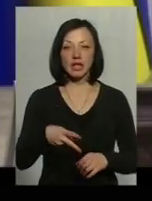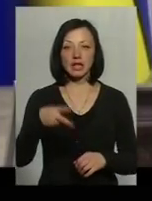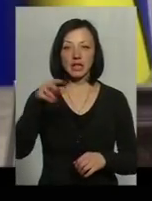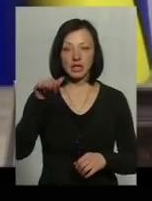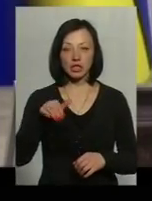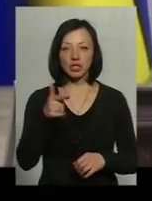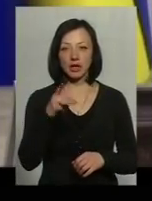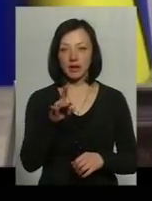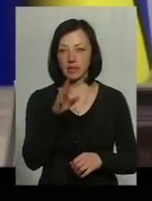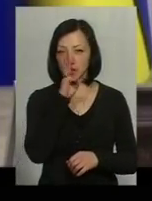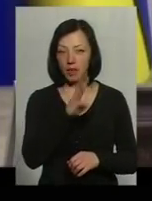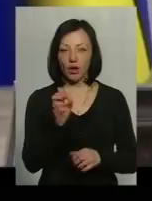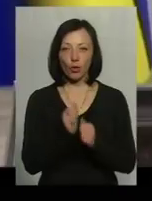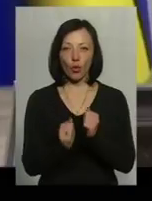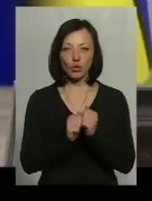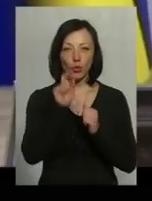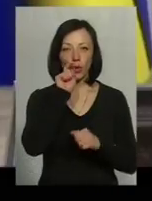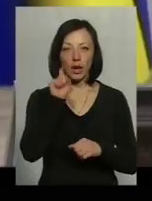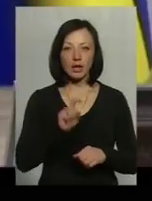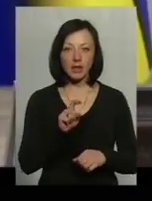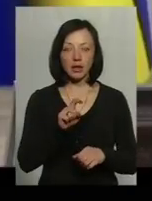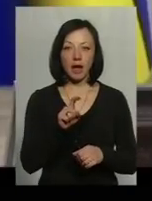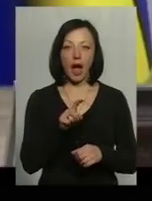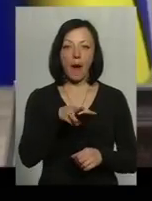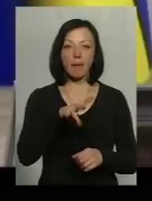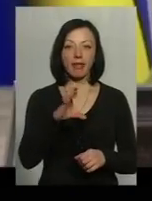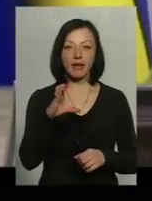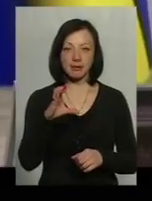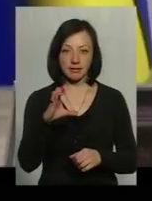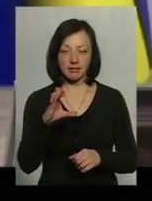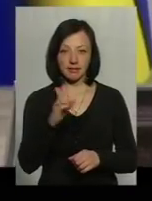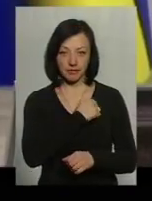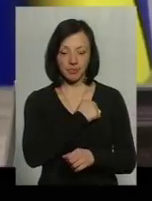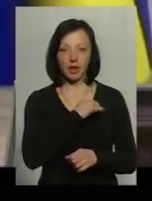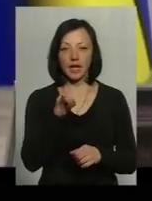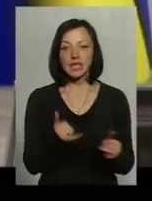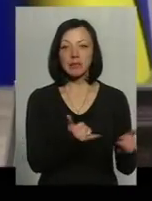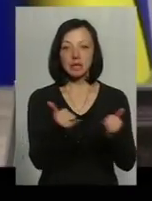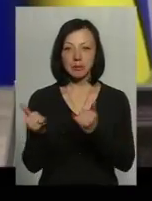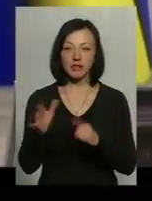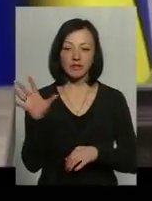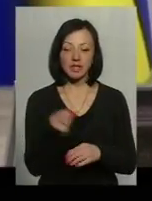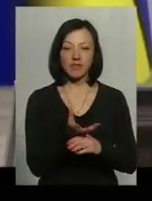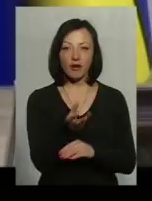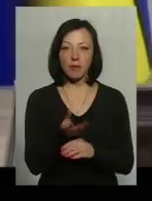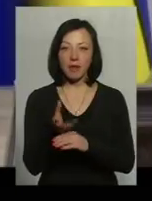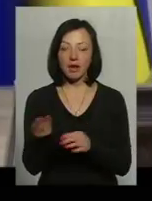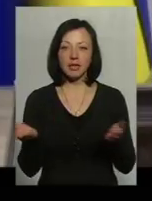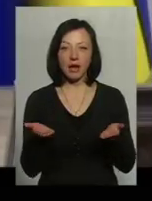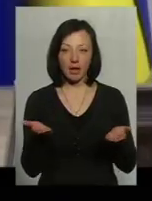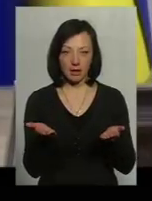заробітну плату для кожного українського МНС-ника і забезпечувати в тому числі всі виплати, які